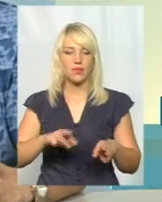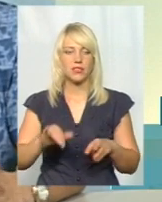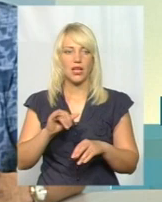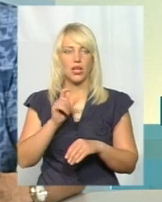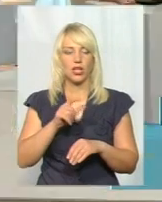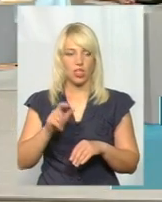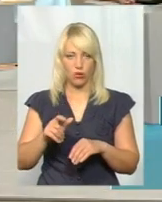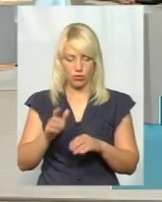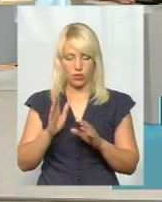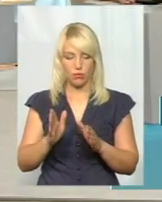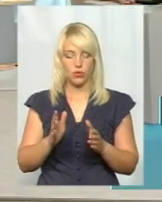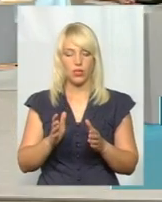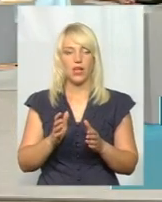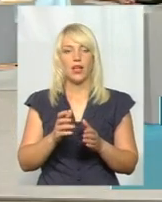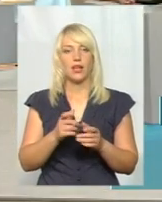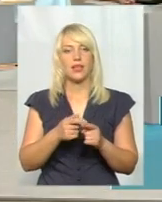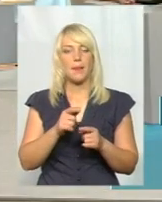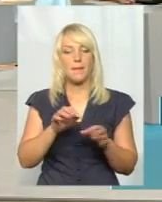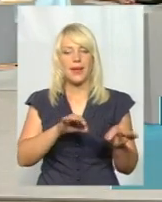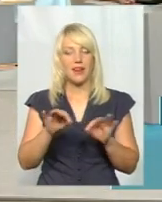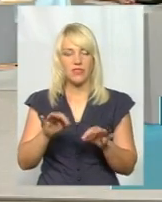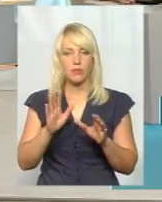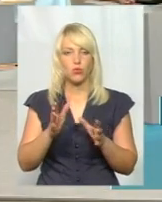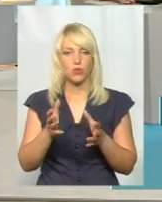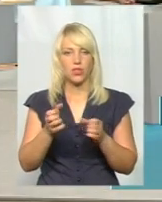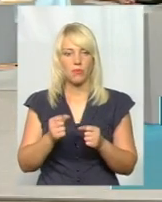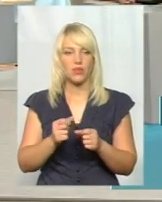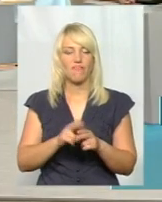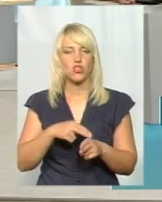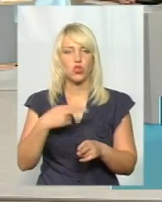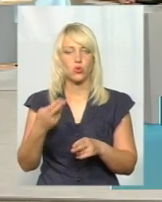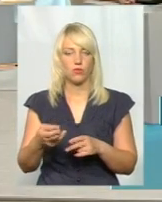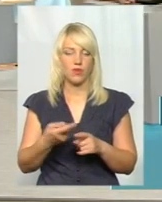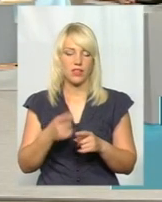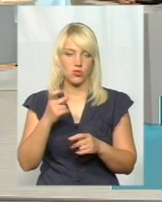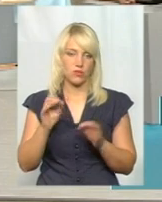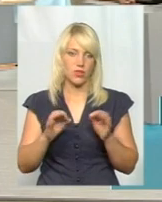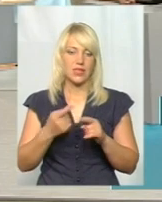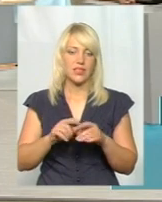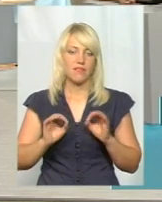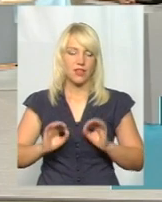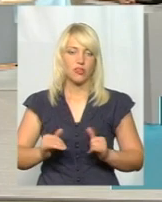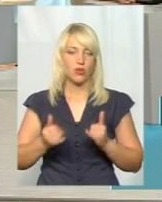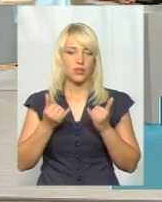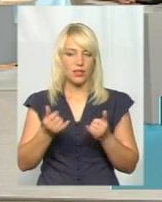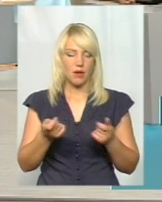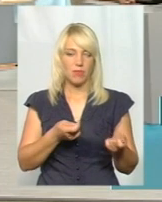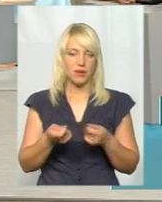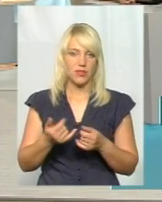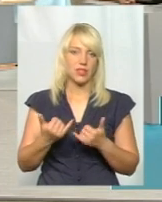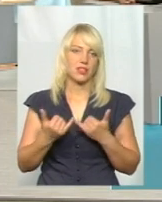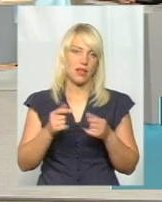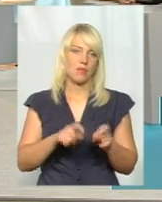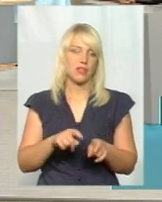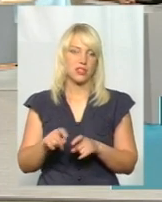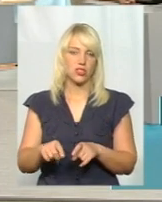перевізники отримують відшкодування 100%. Я вважаю, що це вигідно для перевізників, і для пасажира вигідно,